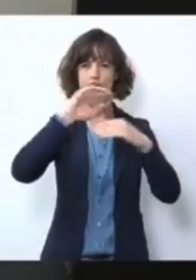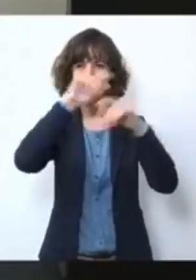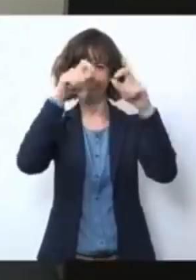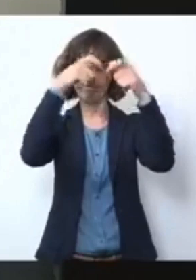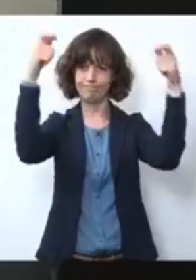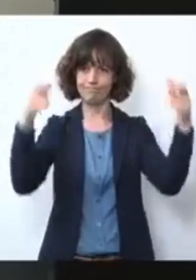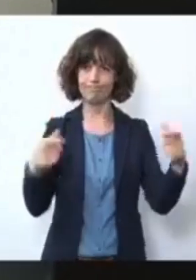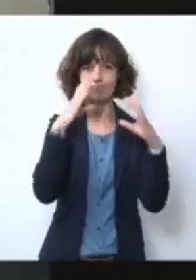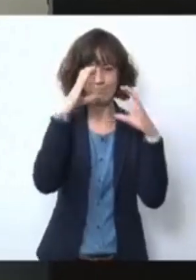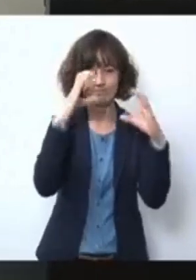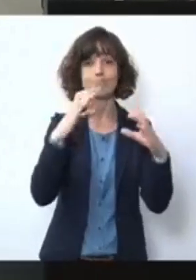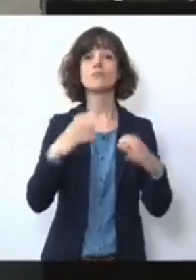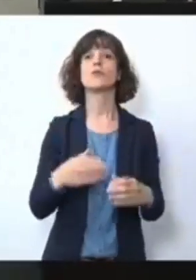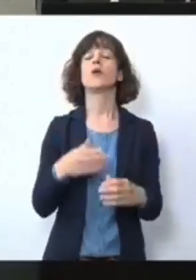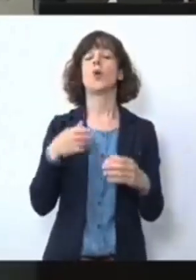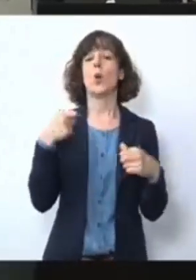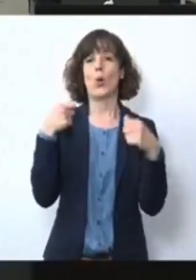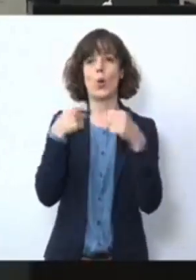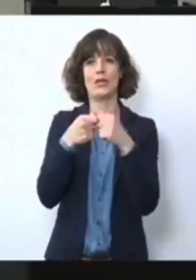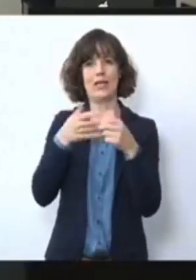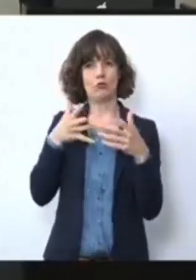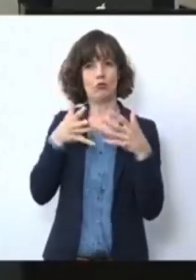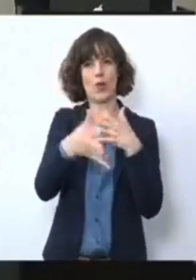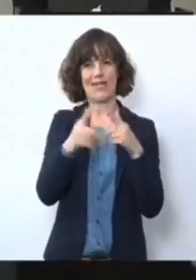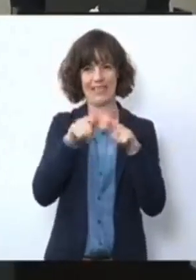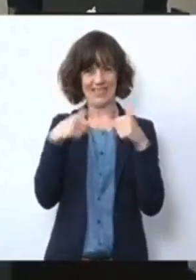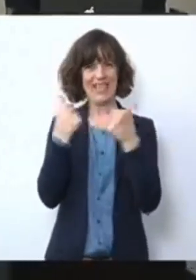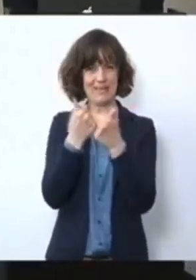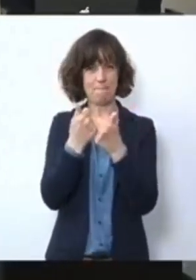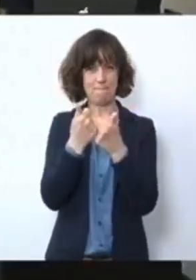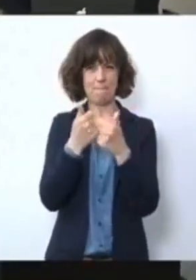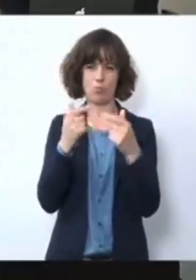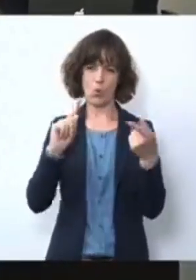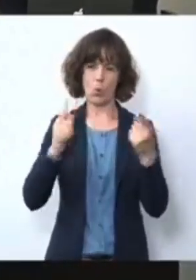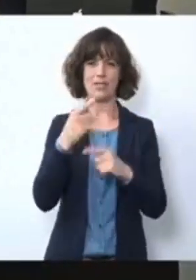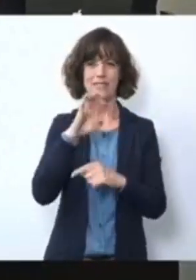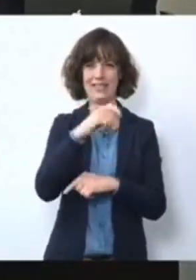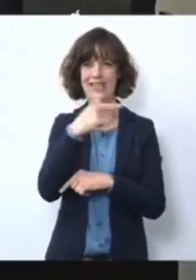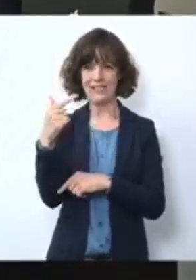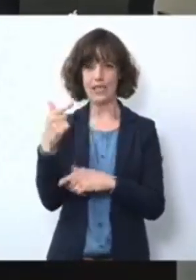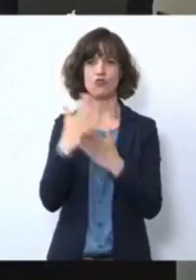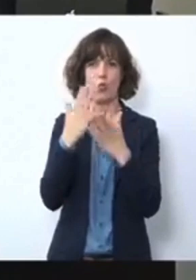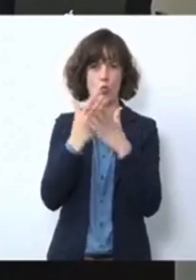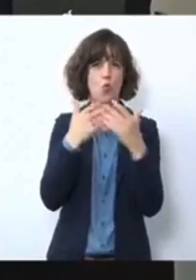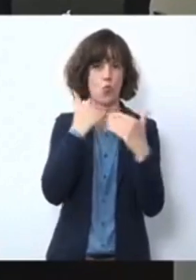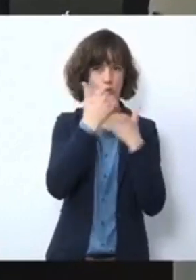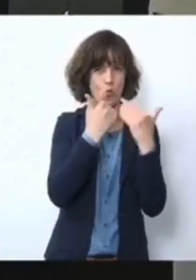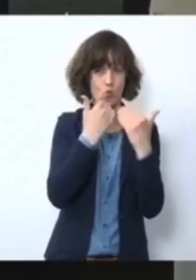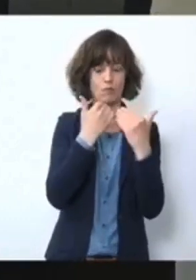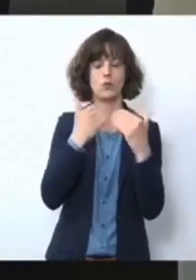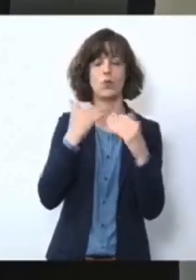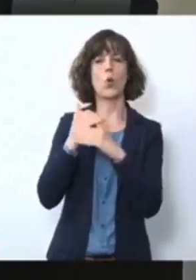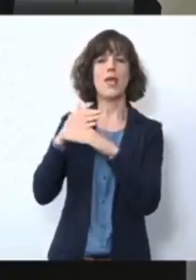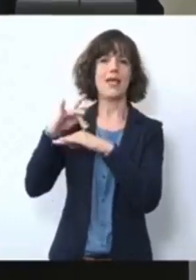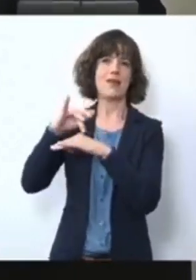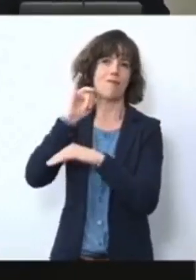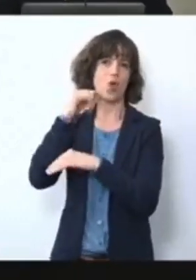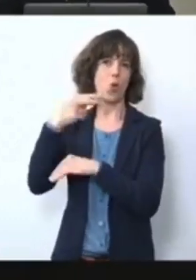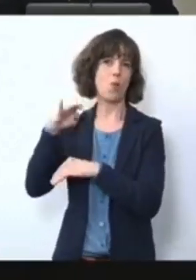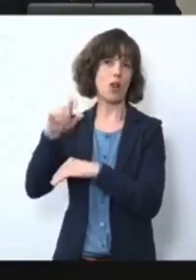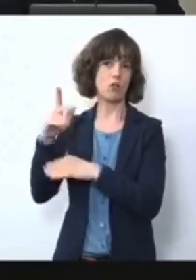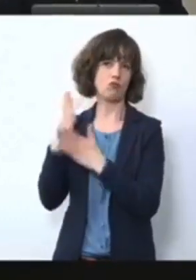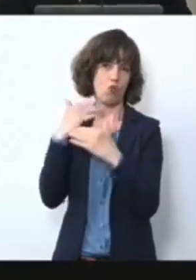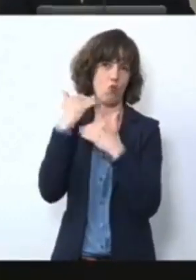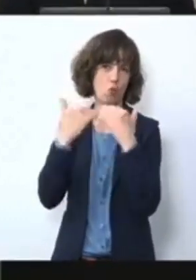angesprochen, die unglaublich wichtige und enorm viel Arbeit momentan haben. Meine Kollegin Gesundheitsministerin Melanie Hummel hat es ja